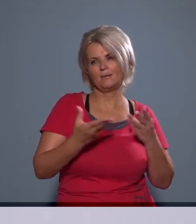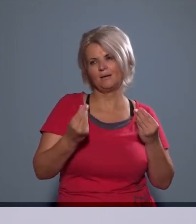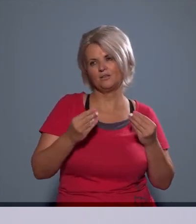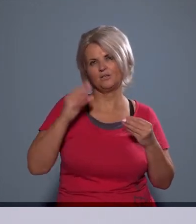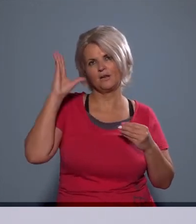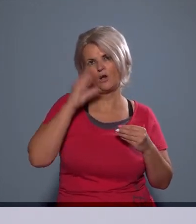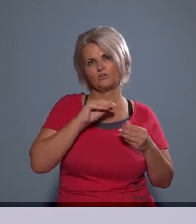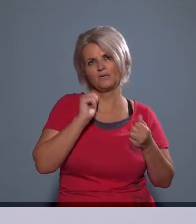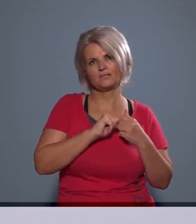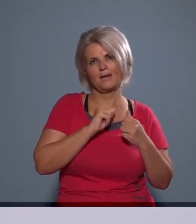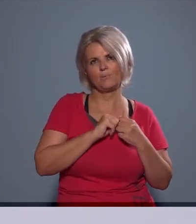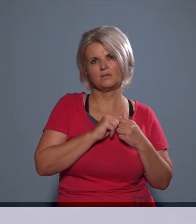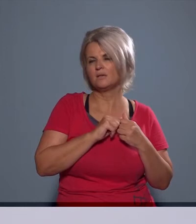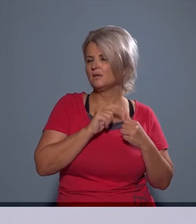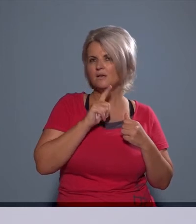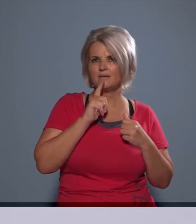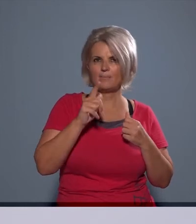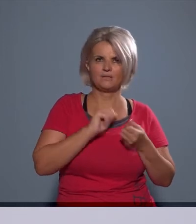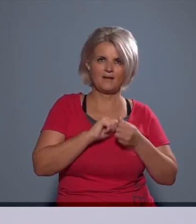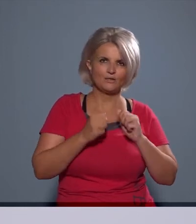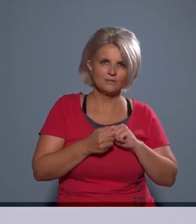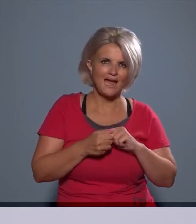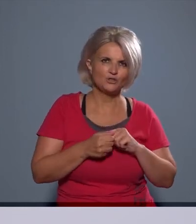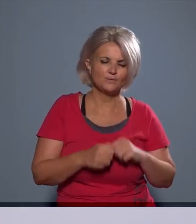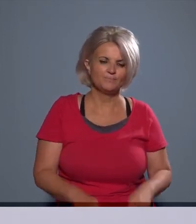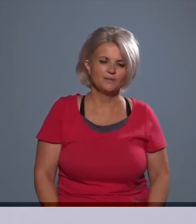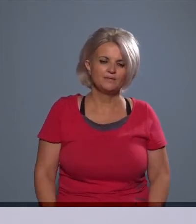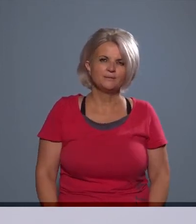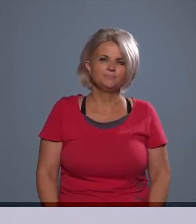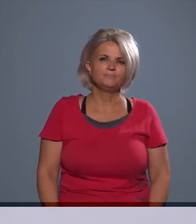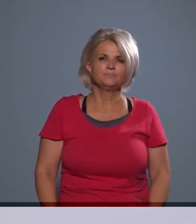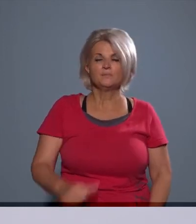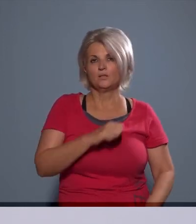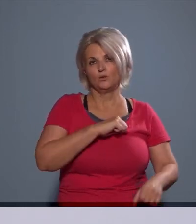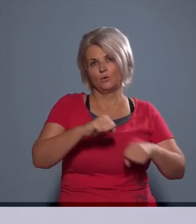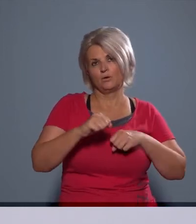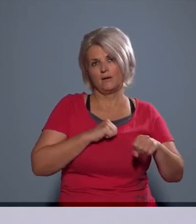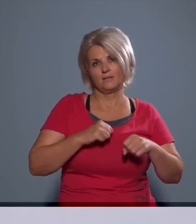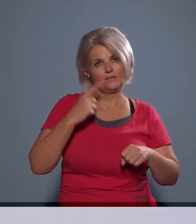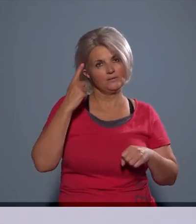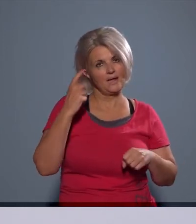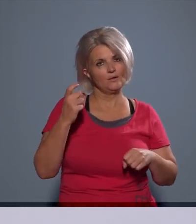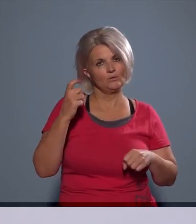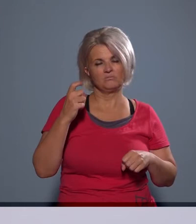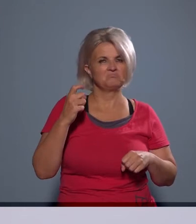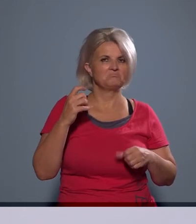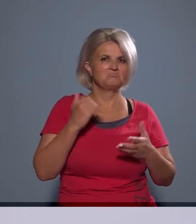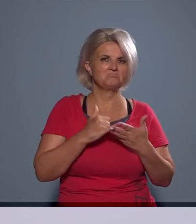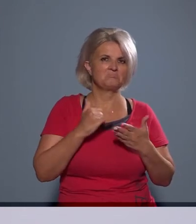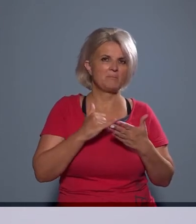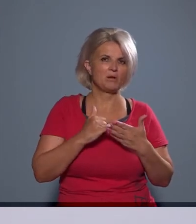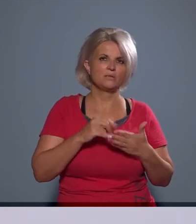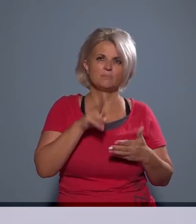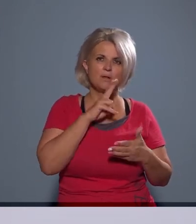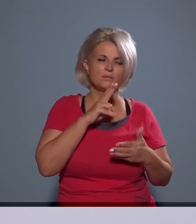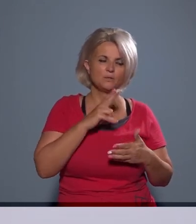számban ez nem lesz jelentős változás. Itt arról győződött meg az önkormányzat, hogy ez nem igaz. Ez tényszerűen is, a panaszokból is